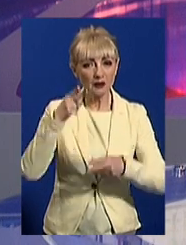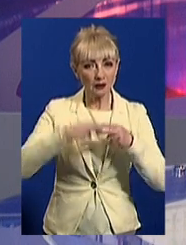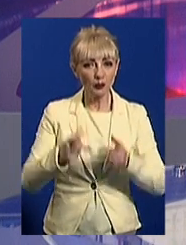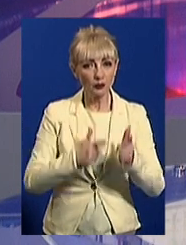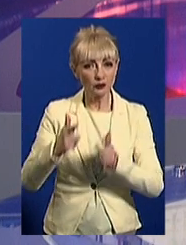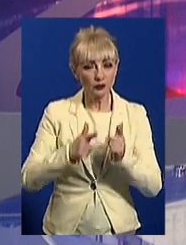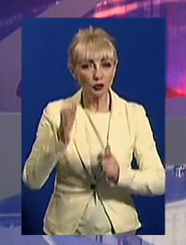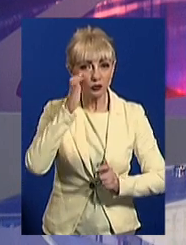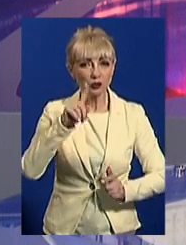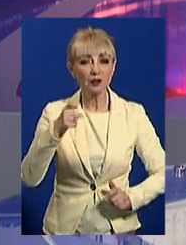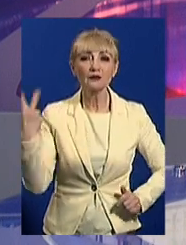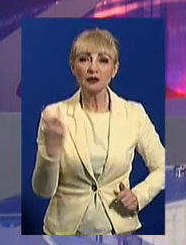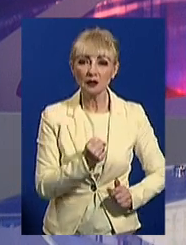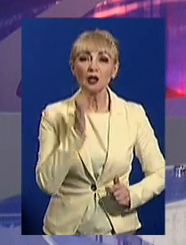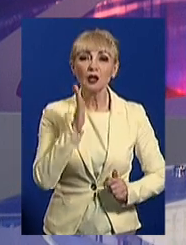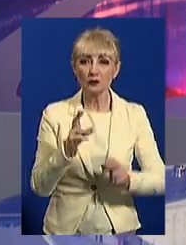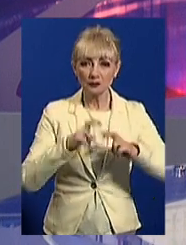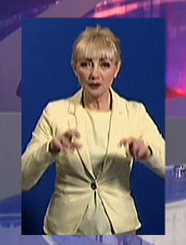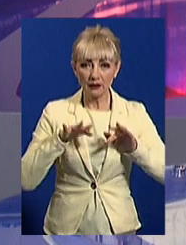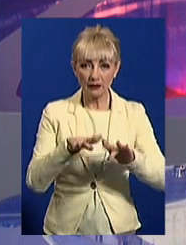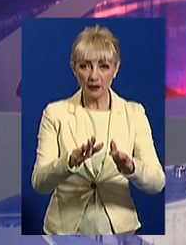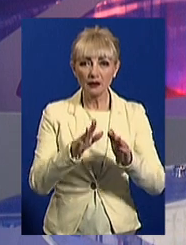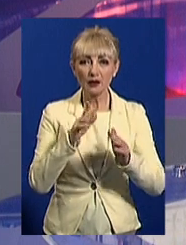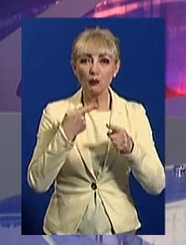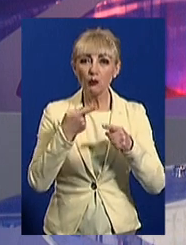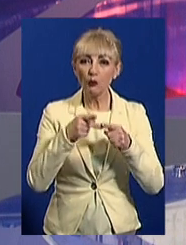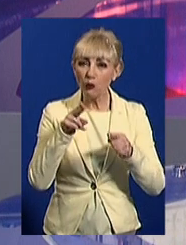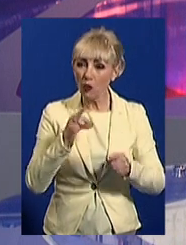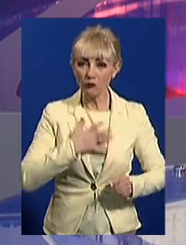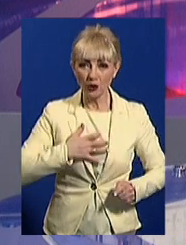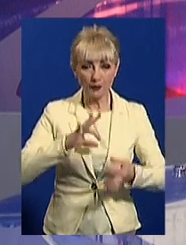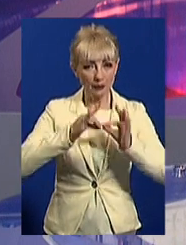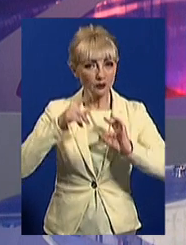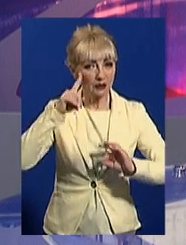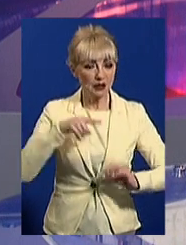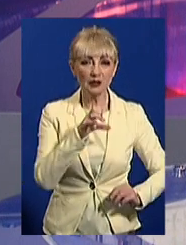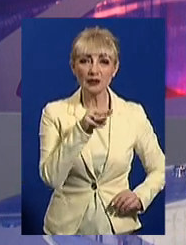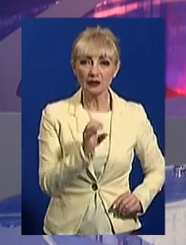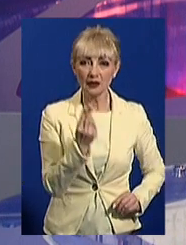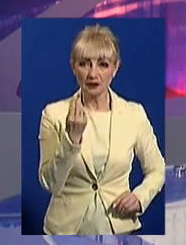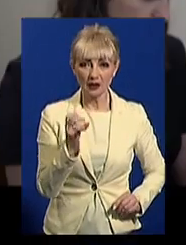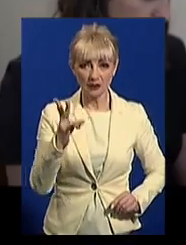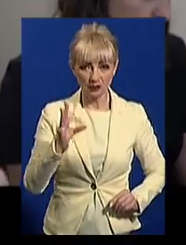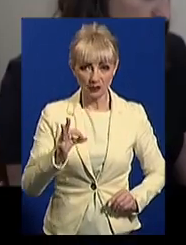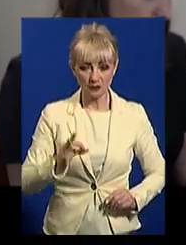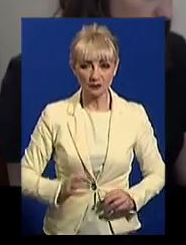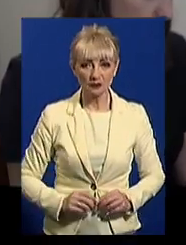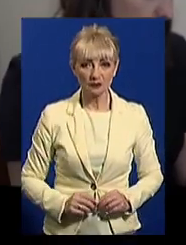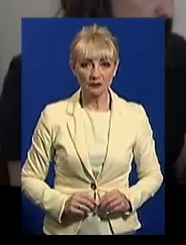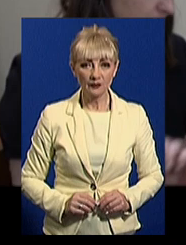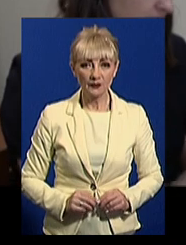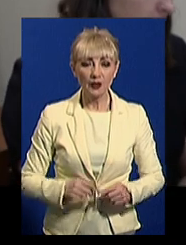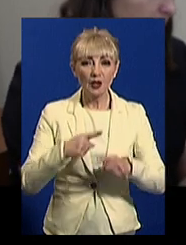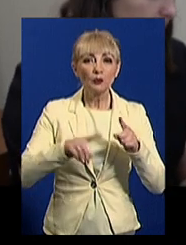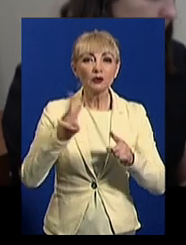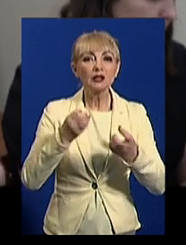слухання. За два тижні справу розпочнуть розглядати по суті. Деталі знає Світлана Стеценко. У пів